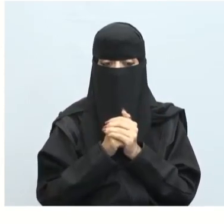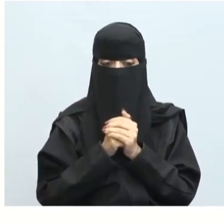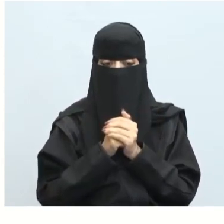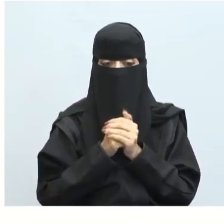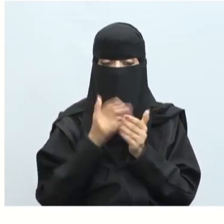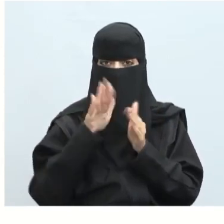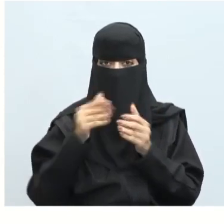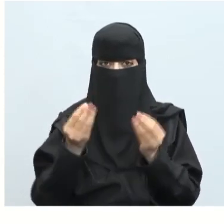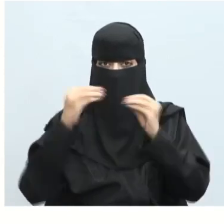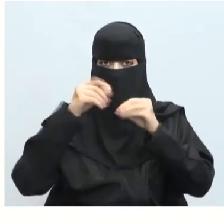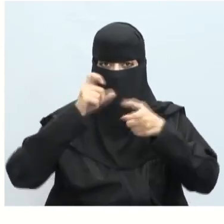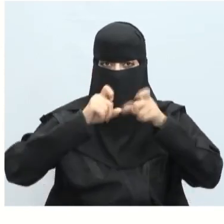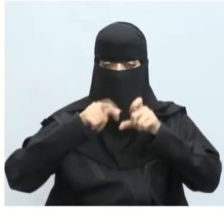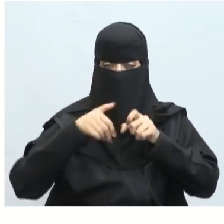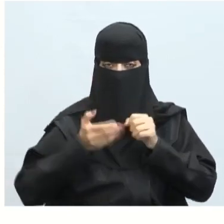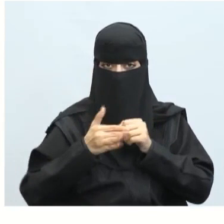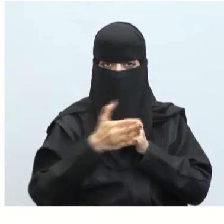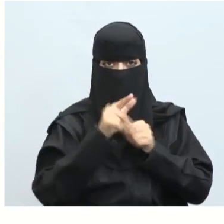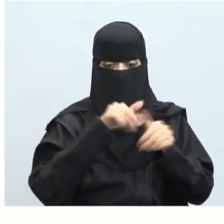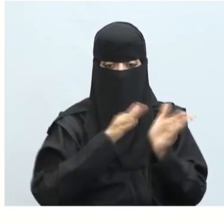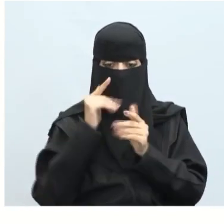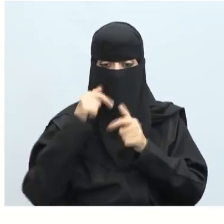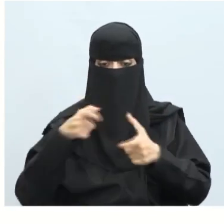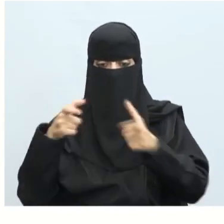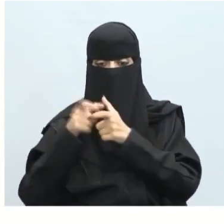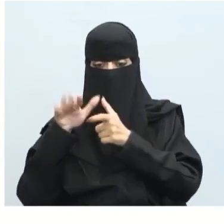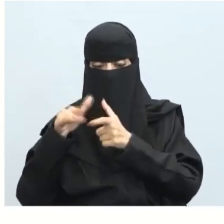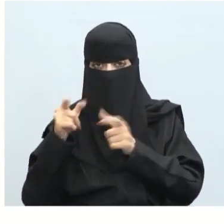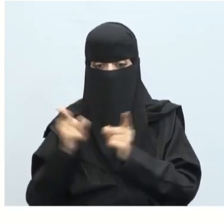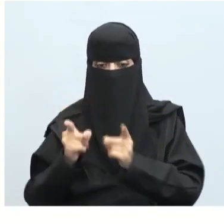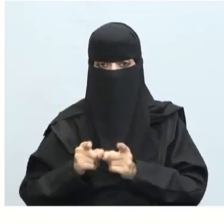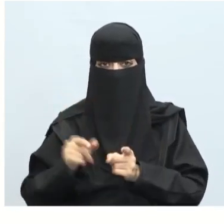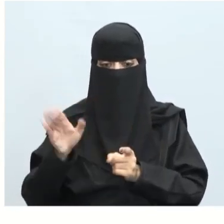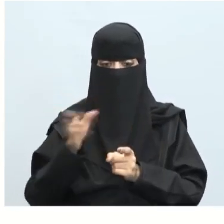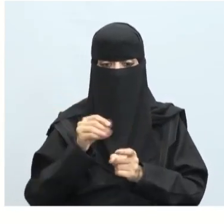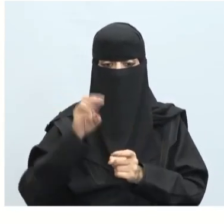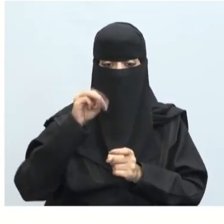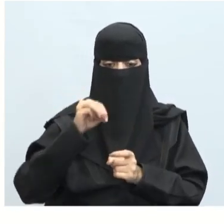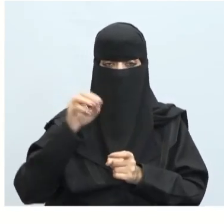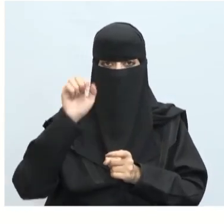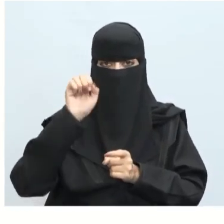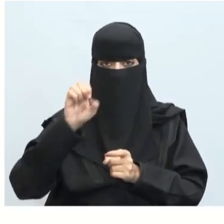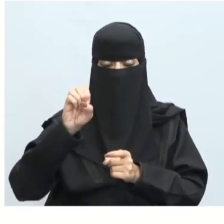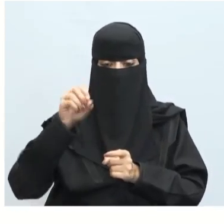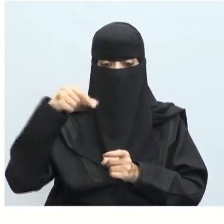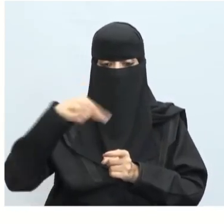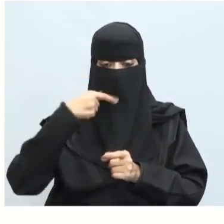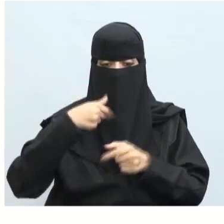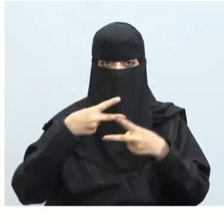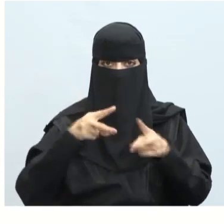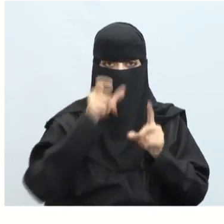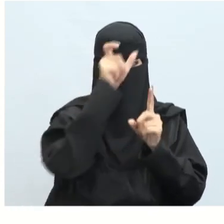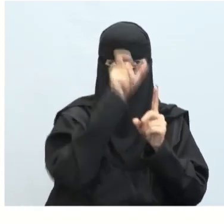أيضاً لإضافة مكون ماب الخريطة لدينا هنا مجموعة ماب الخرائط نلاحظ لدينا الآن فتحنا